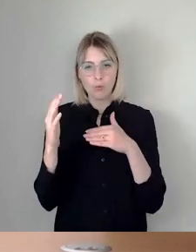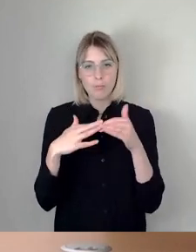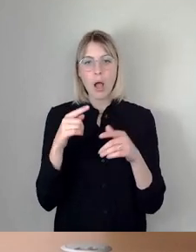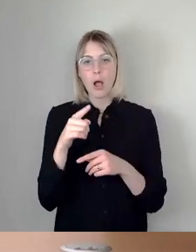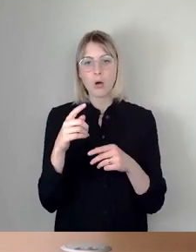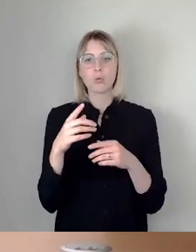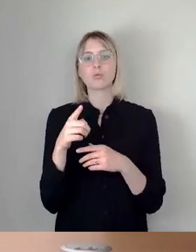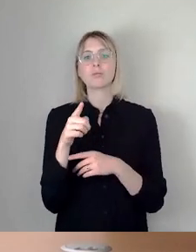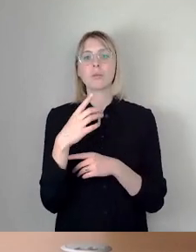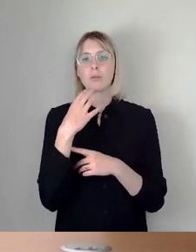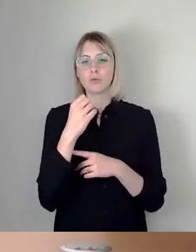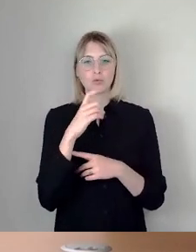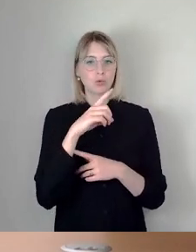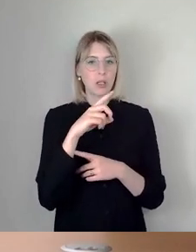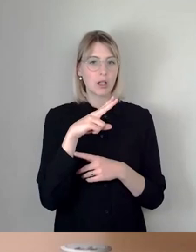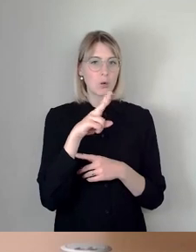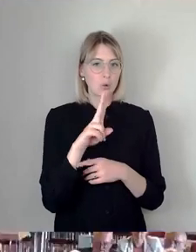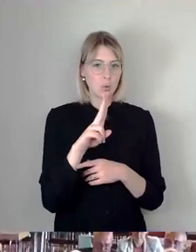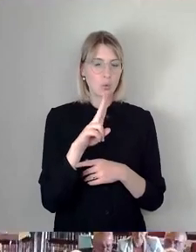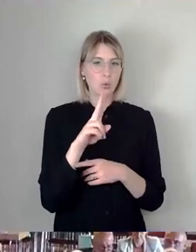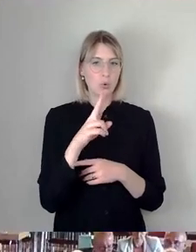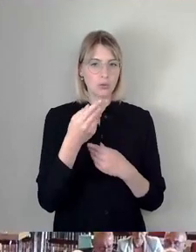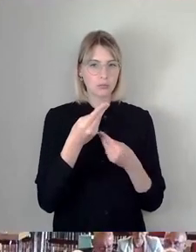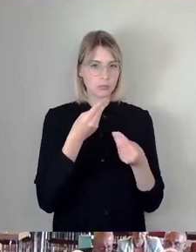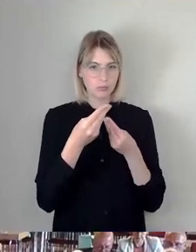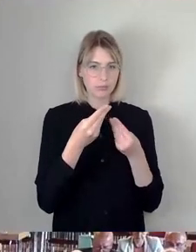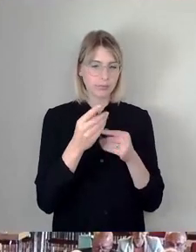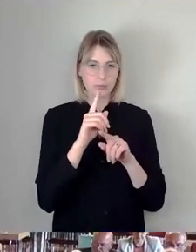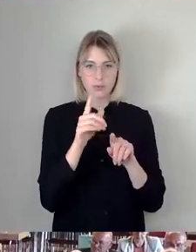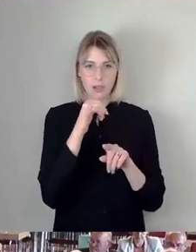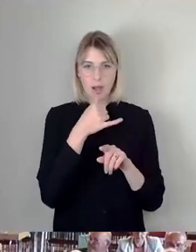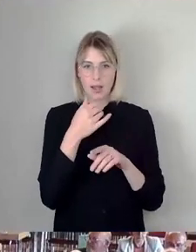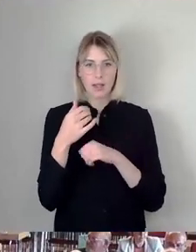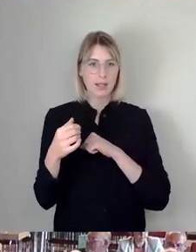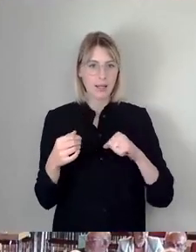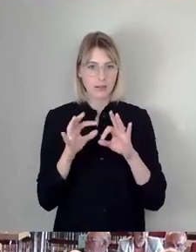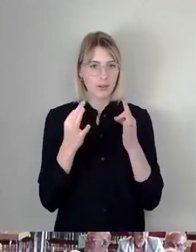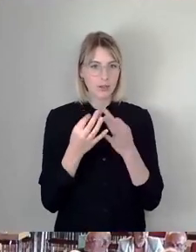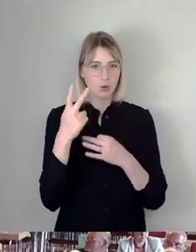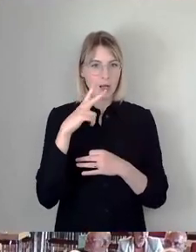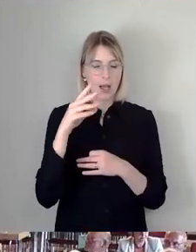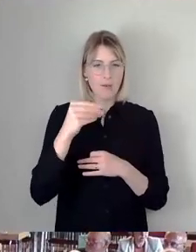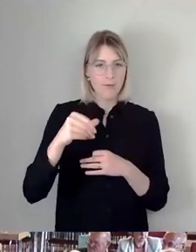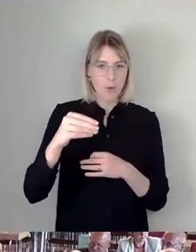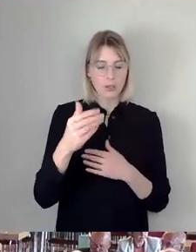gewünscht? Nein, dann würden wir weitermachen mit Linksfraktionen. Wirtz, bitte schon.